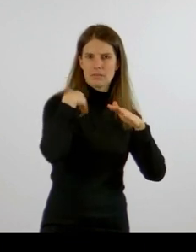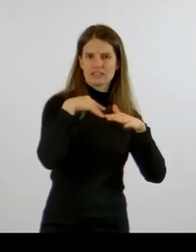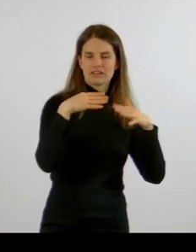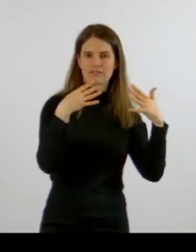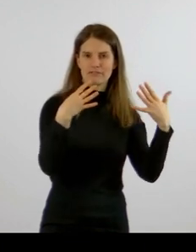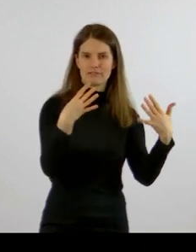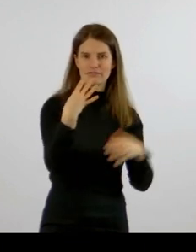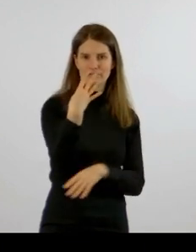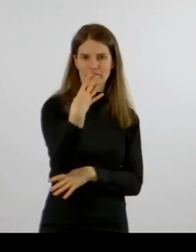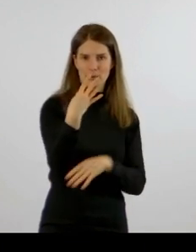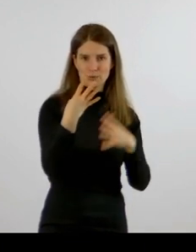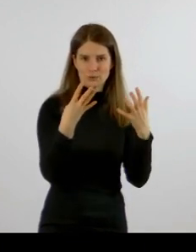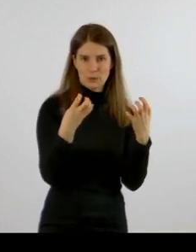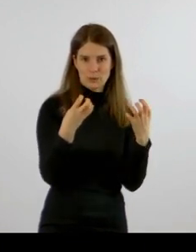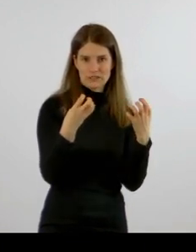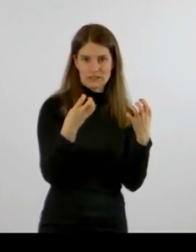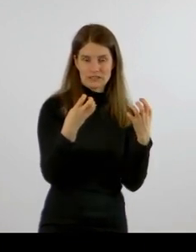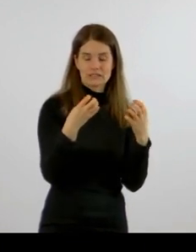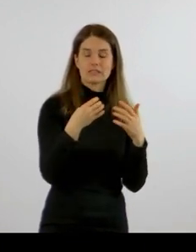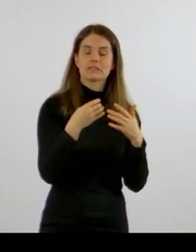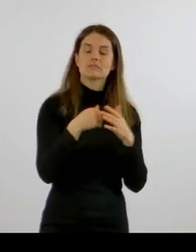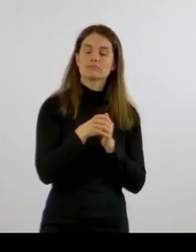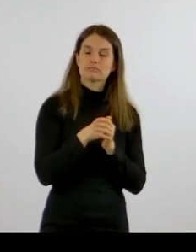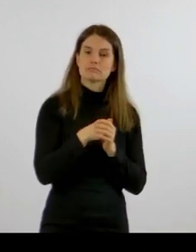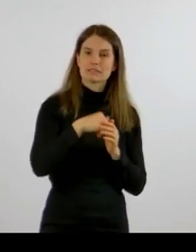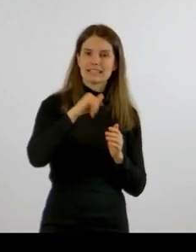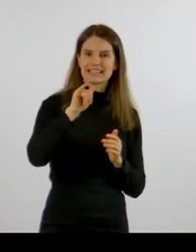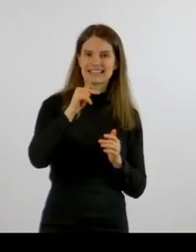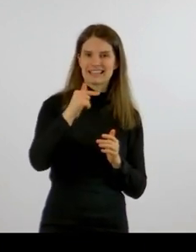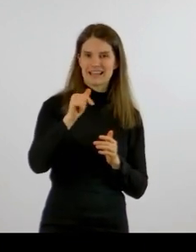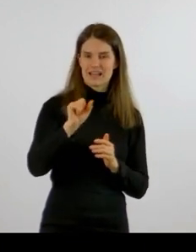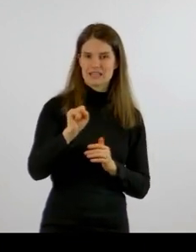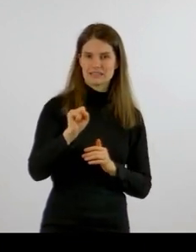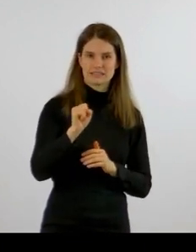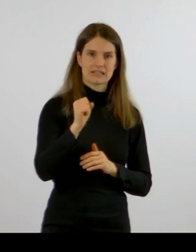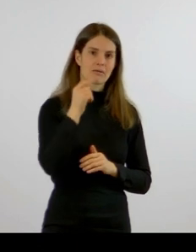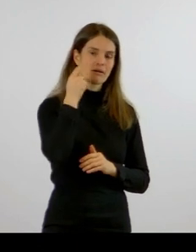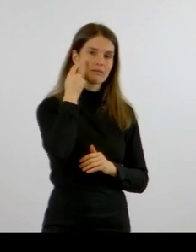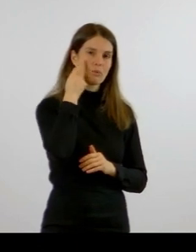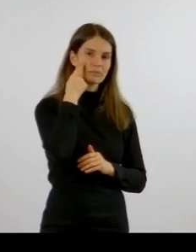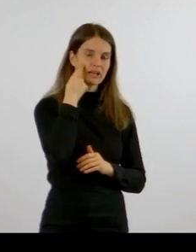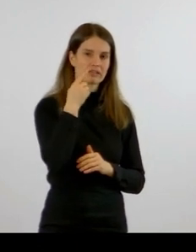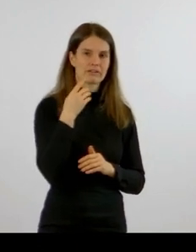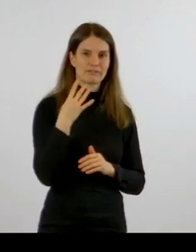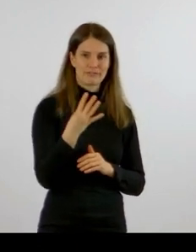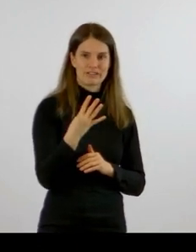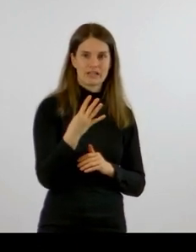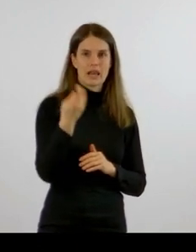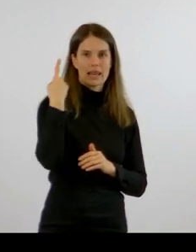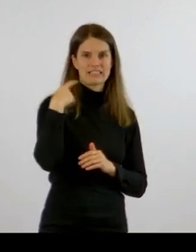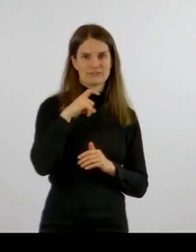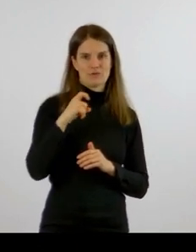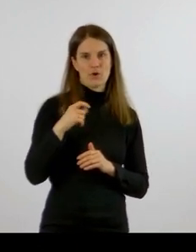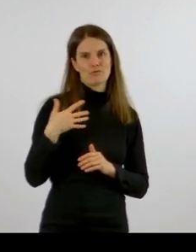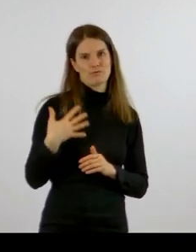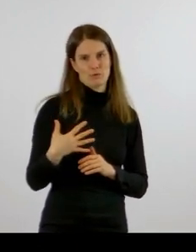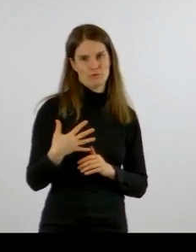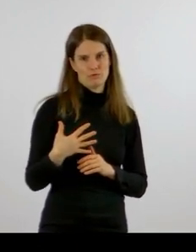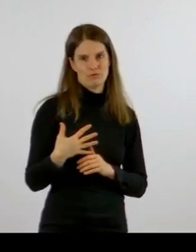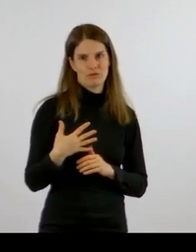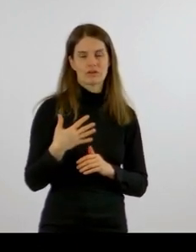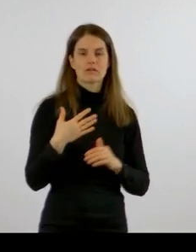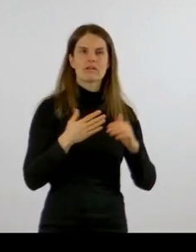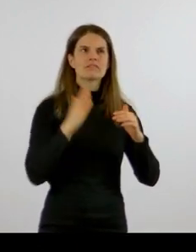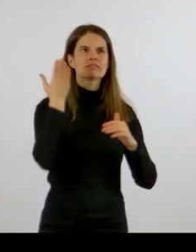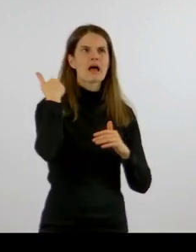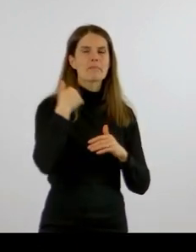Auf ITS befinden sich vier Personen. In der letzten Woche waren es fünf. Und der Maximalwert liegt hier bei